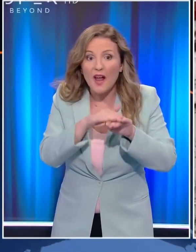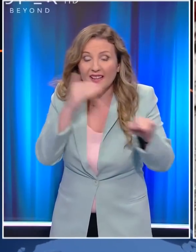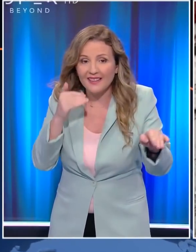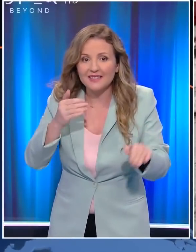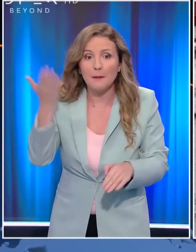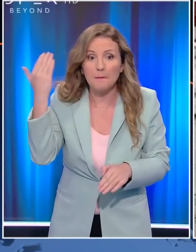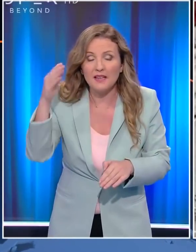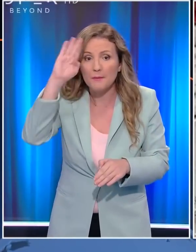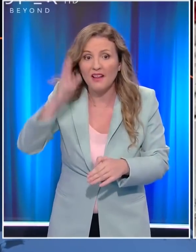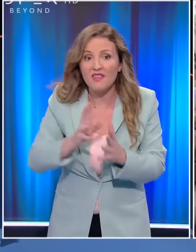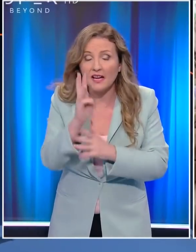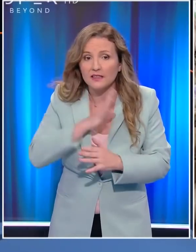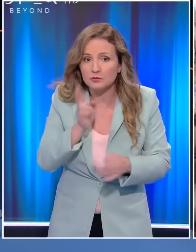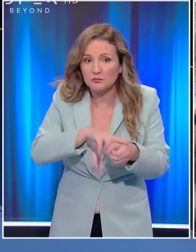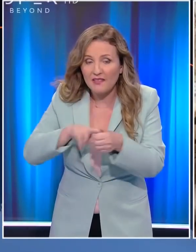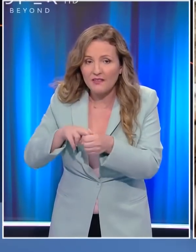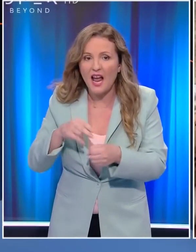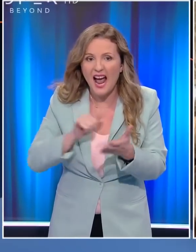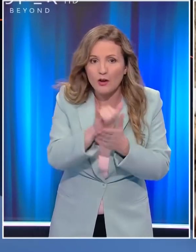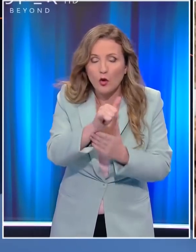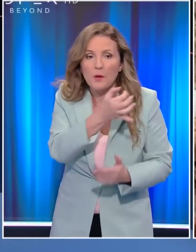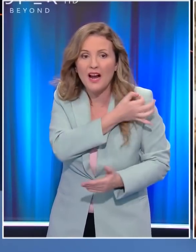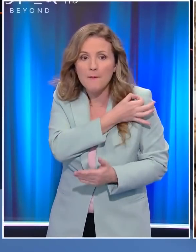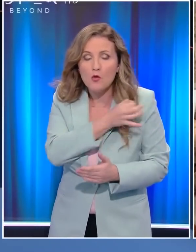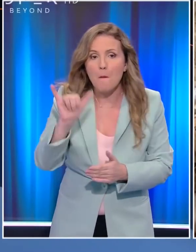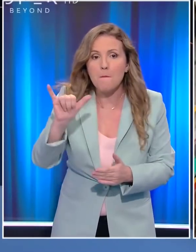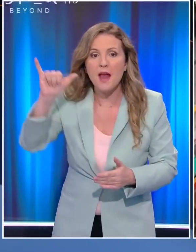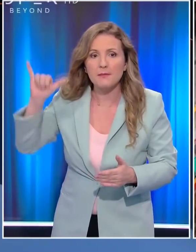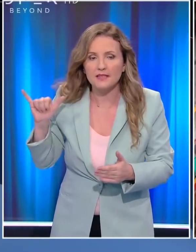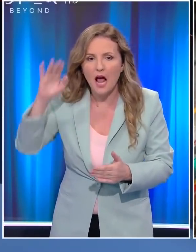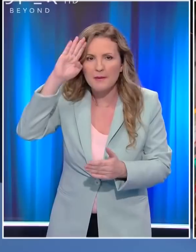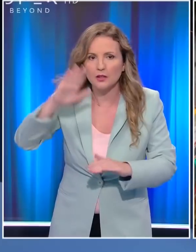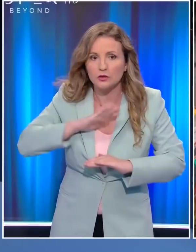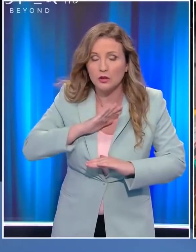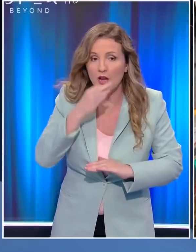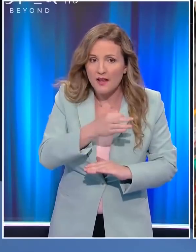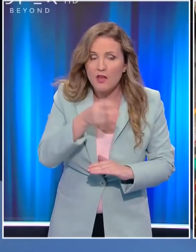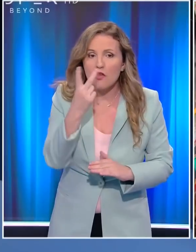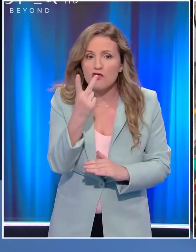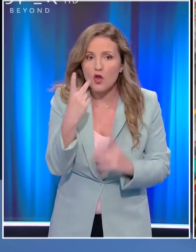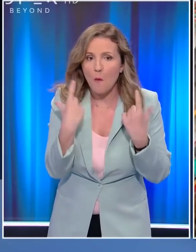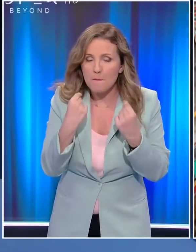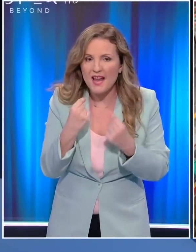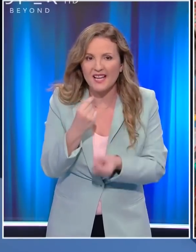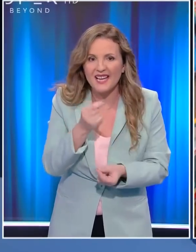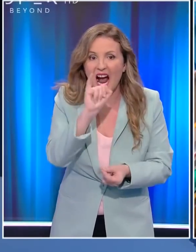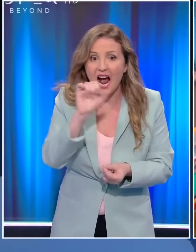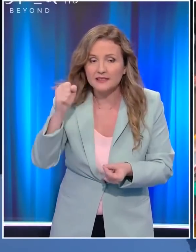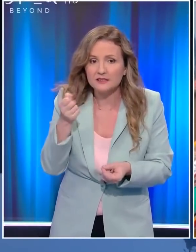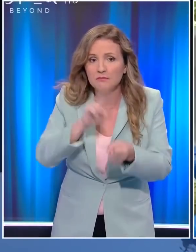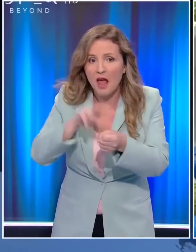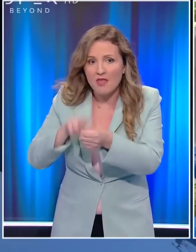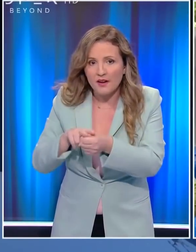αμερικανών στρατιωτών στο αεροδρόμιο της Καμπούλ την περασμένη Πέμπτη. Ο αμερικανικός στρατός λέει πως δύο μέλη του Άισις και σκοτώθηκαν από την